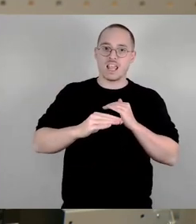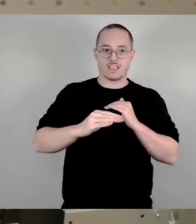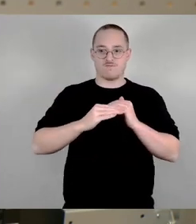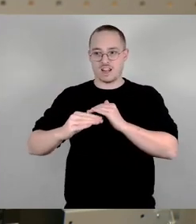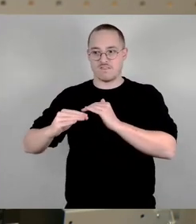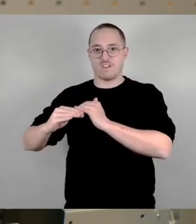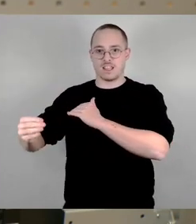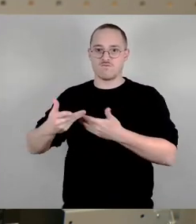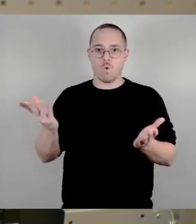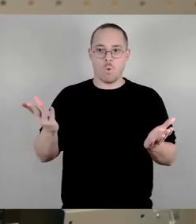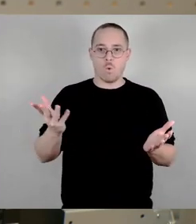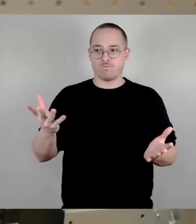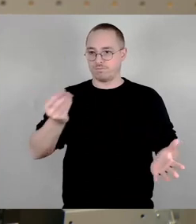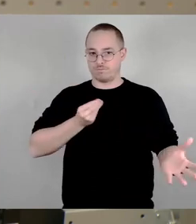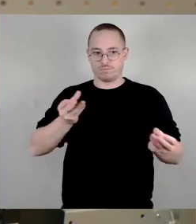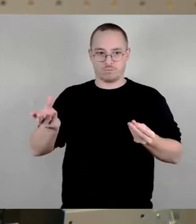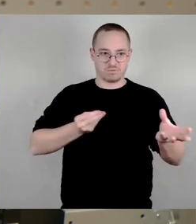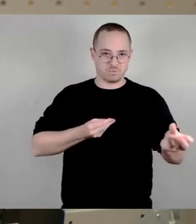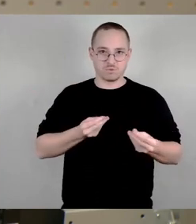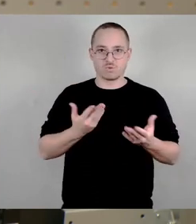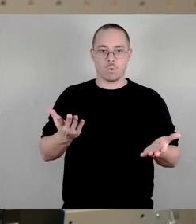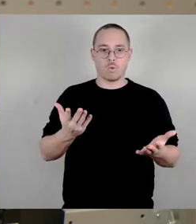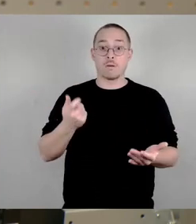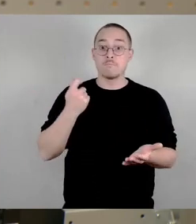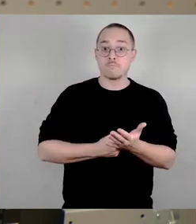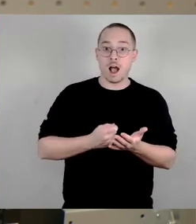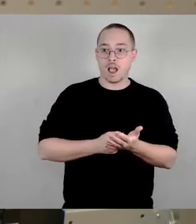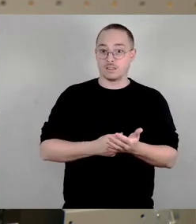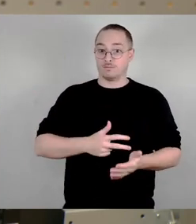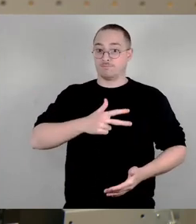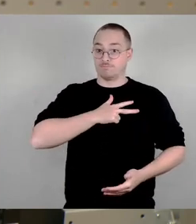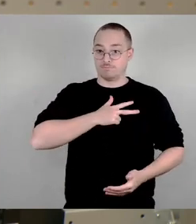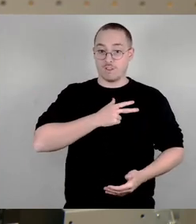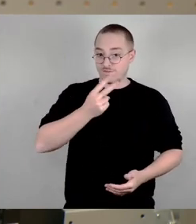werden sollen, wie hoch dann der Preis sein soll, lassen wir alles offen.